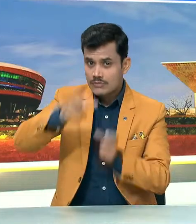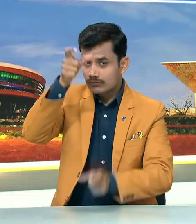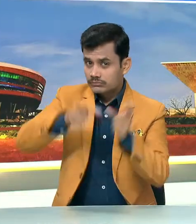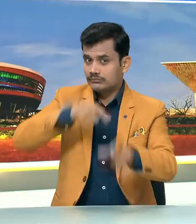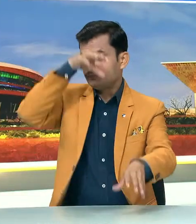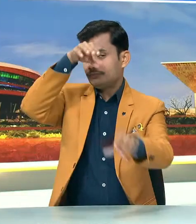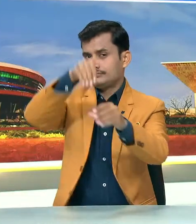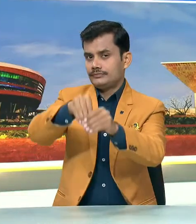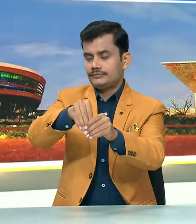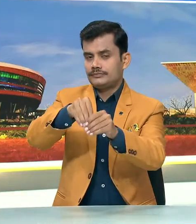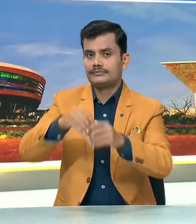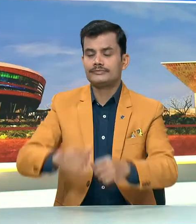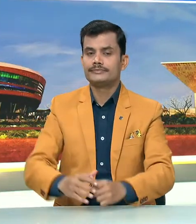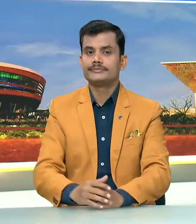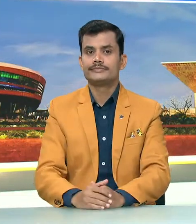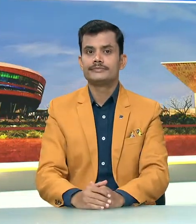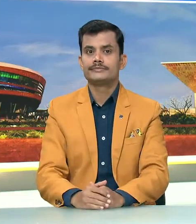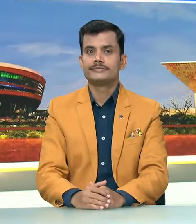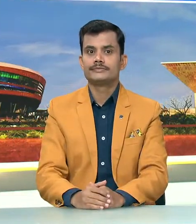हो रहे हैं शामित